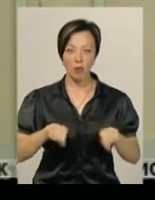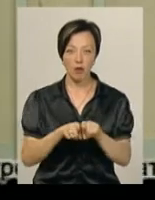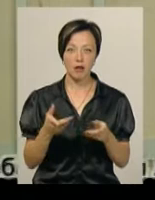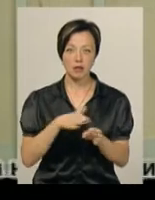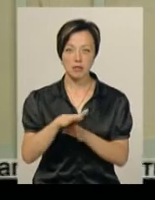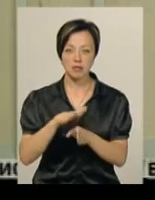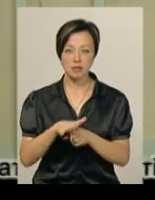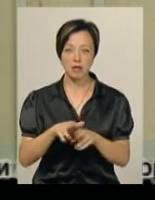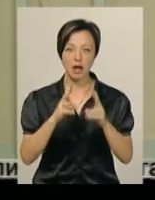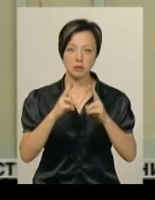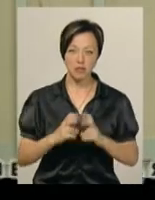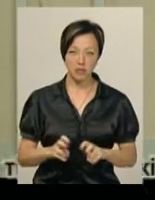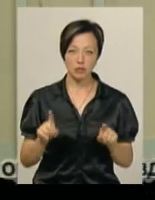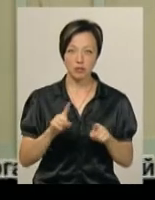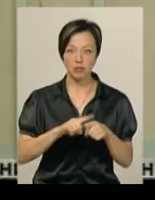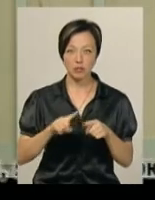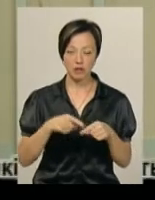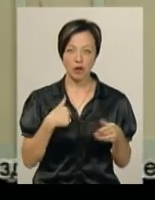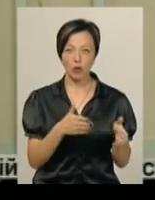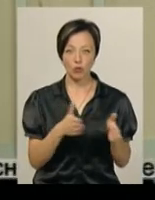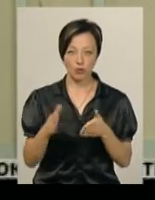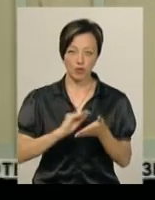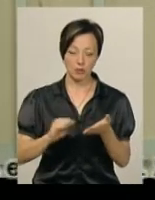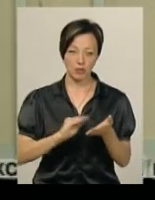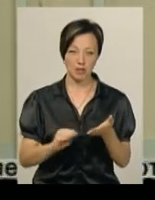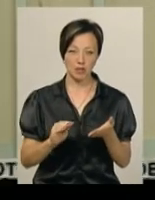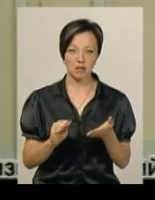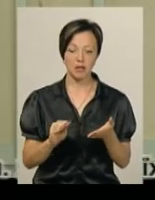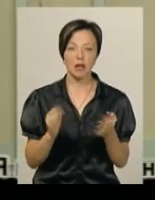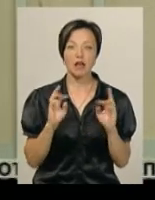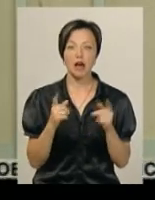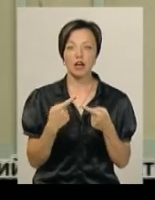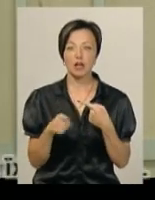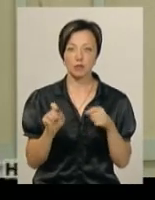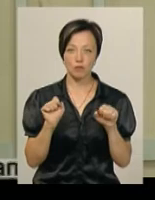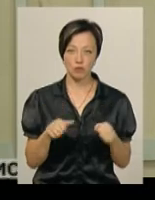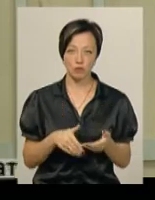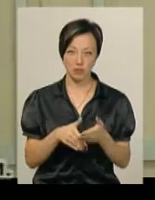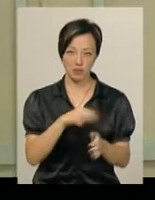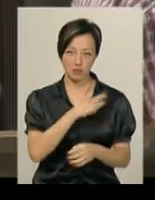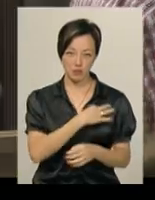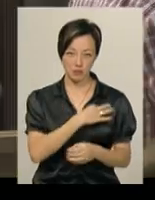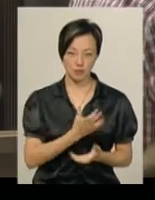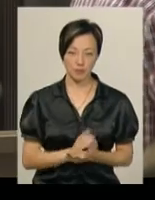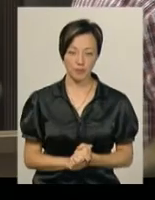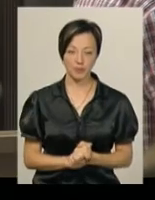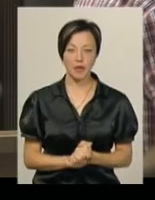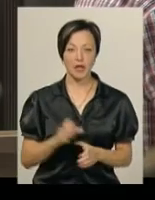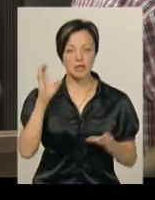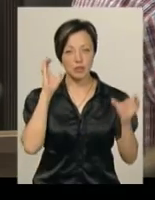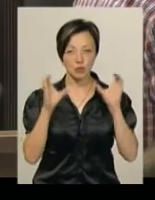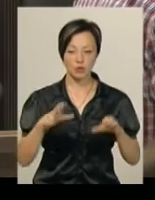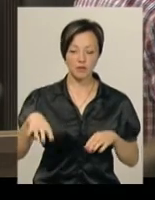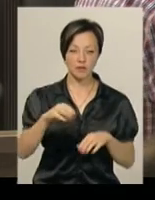здійснюють експертизи, щоб трошу вичати. Я готовий їх написати, яким іншим чином я можу допомогти слідства. Заслухавши усі